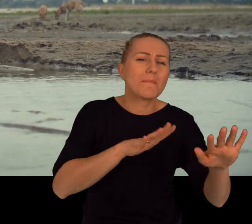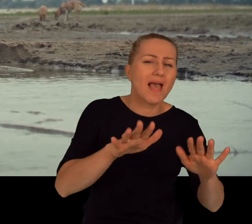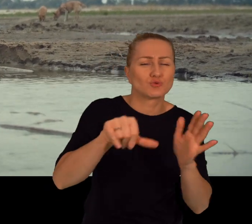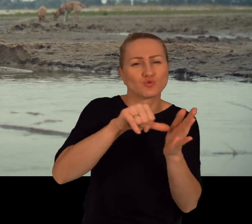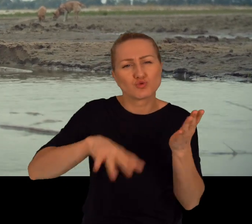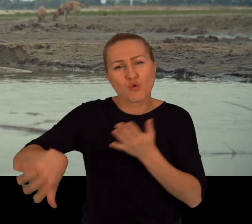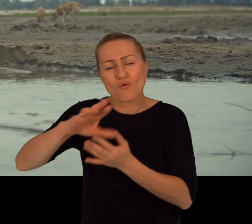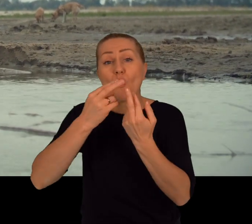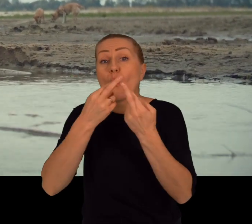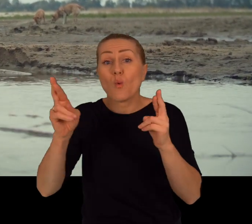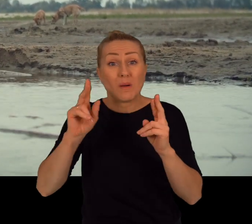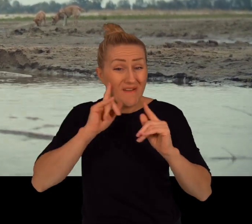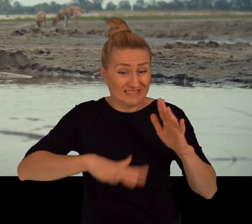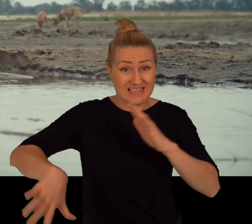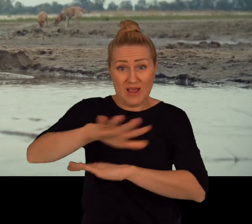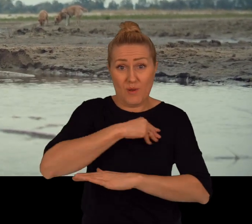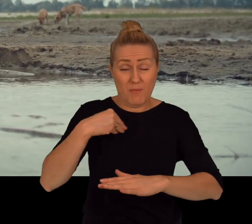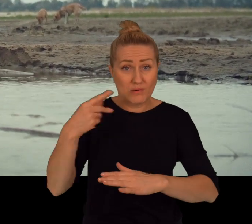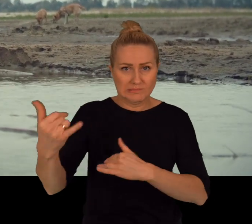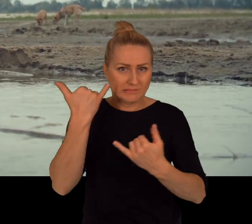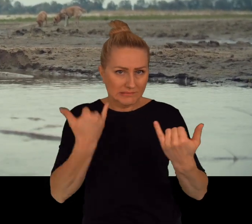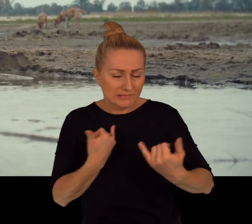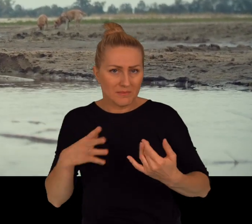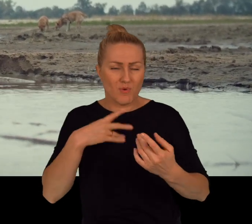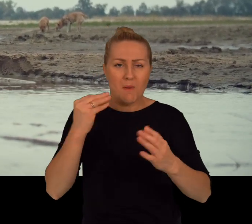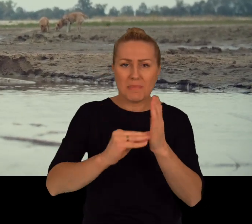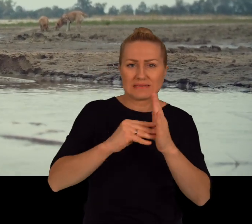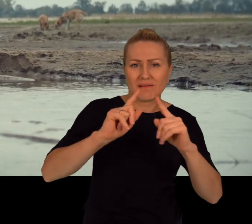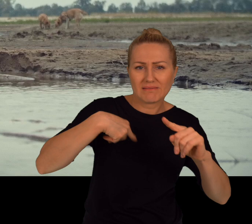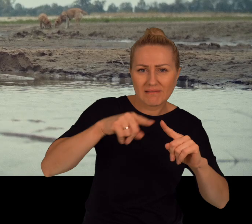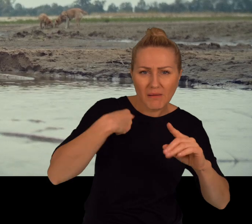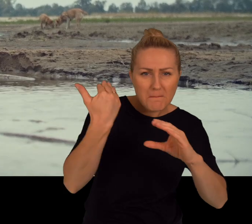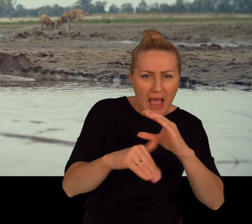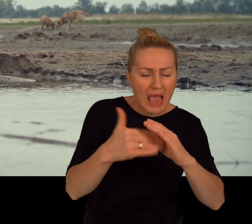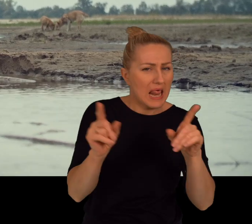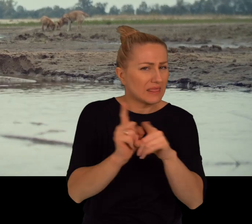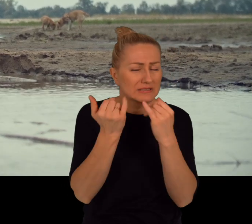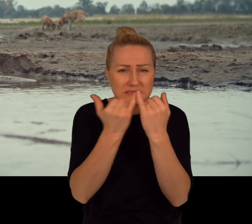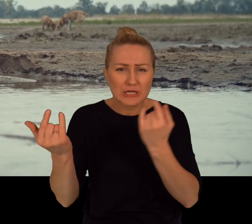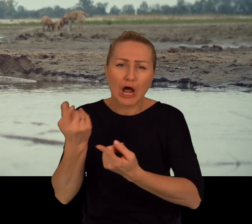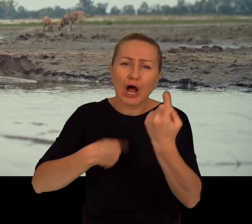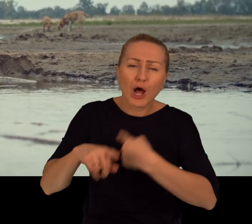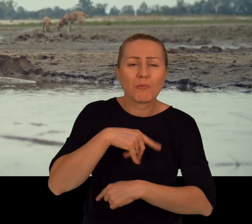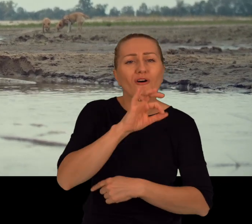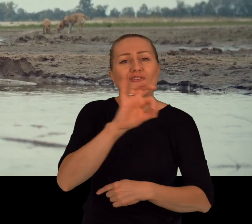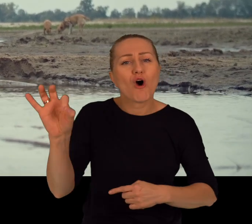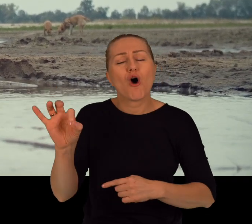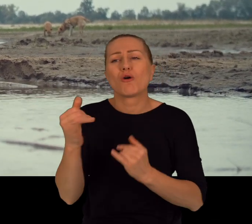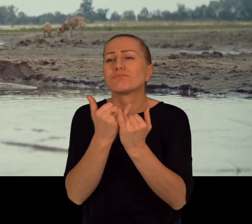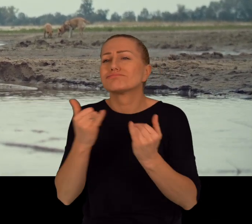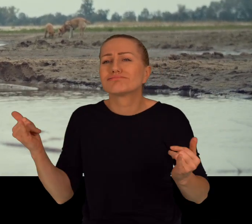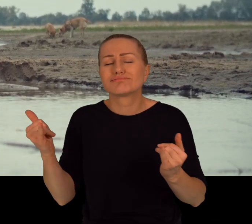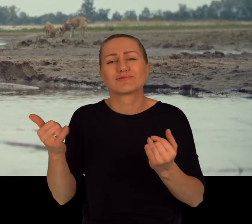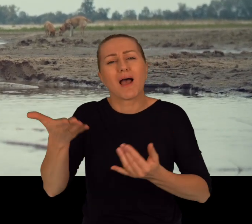środowisk, z całego kraju, które po prostu dzwoniły do nas, pisały maile i opowiadały o swoich właśnie